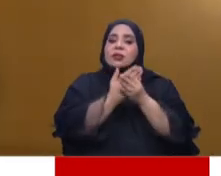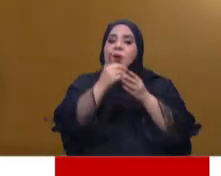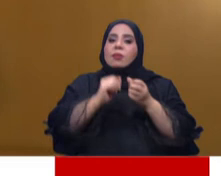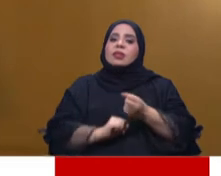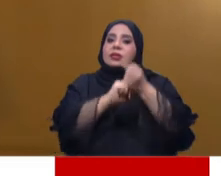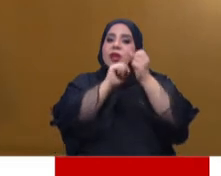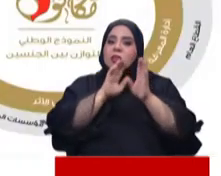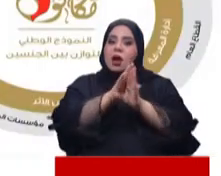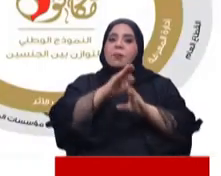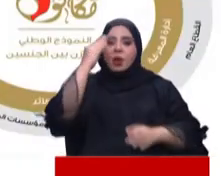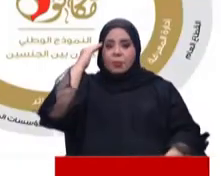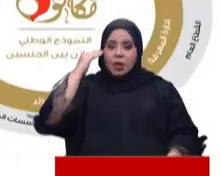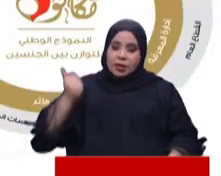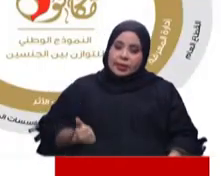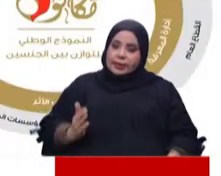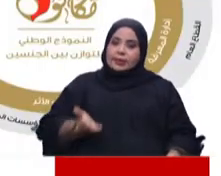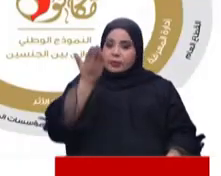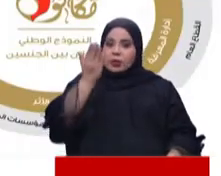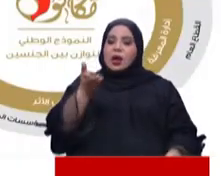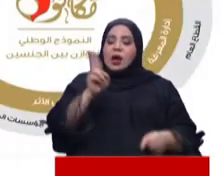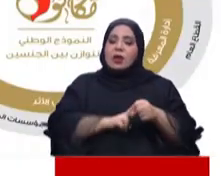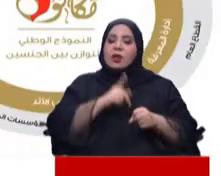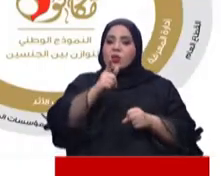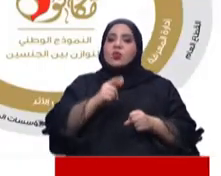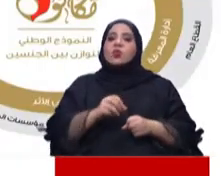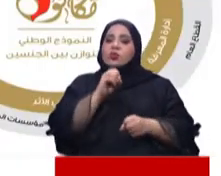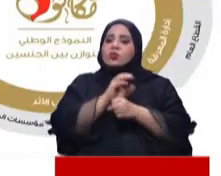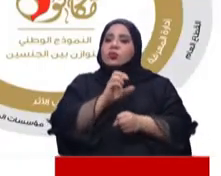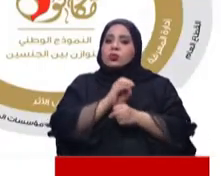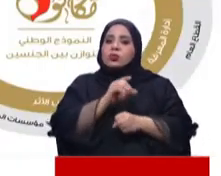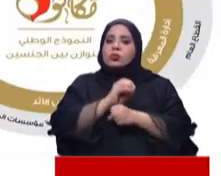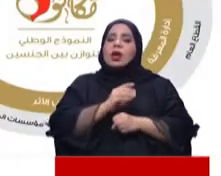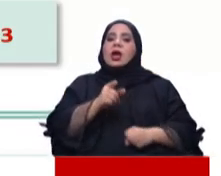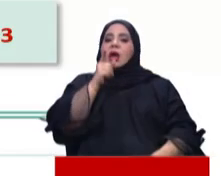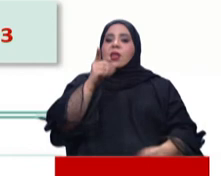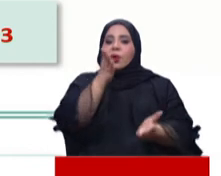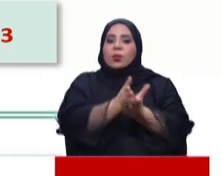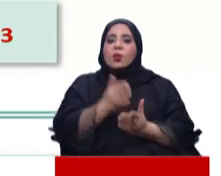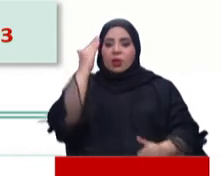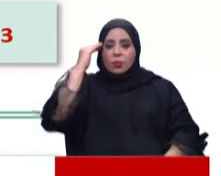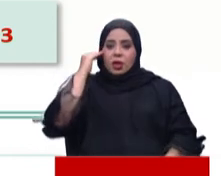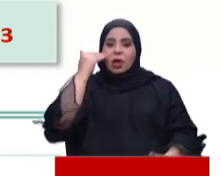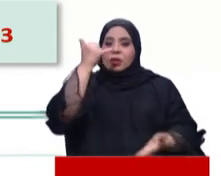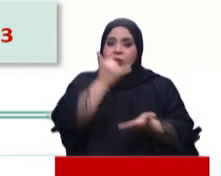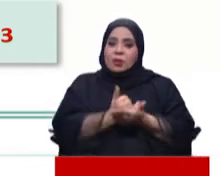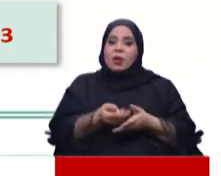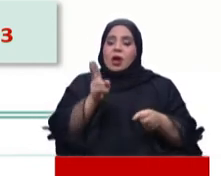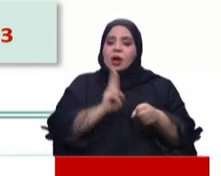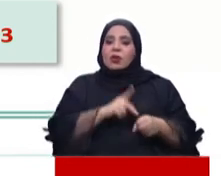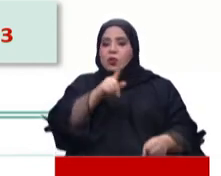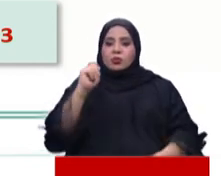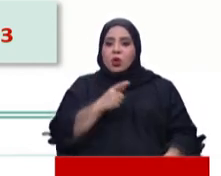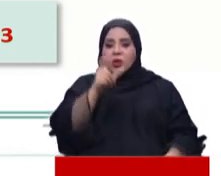البحرينية وسعيه المستمر بالتعريف بحقوق المرأة وواجباتها إلى جانب ذلك سرع